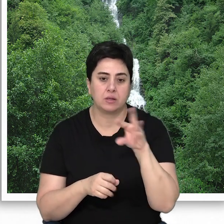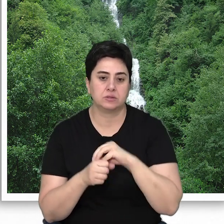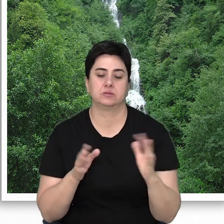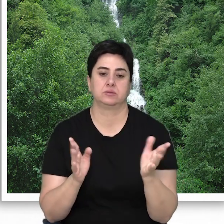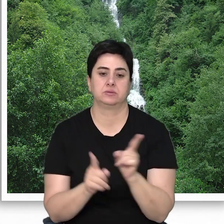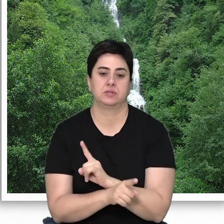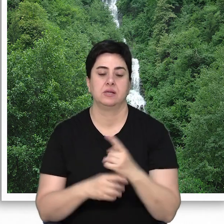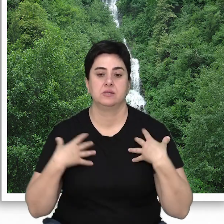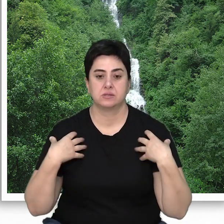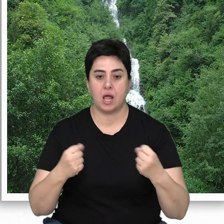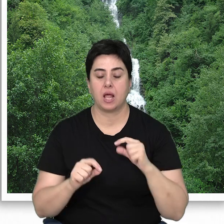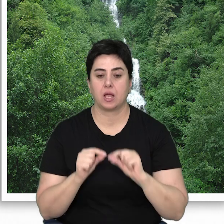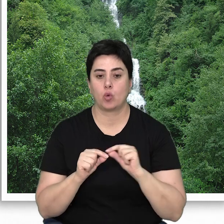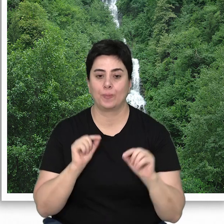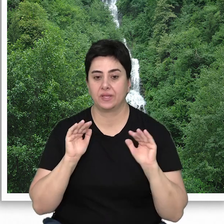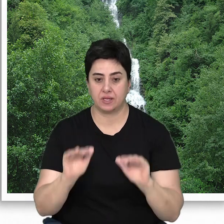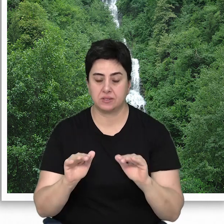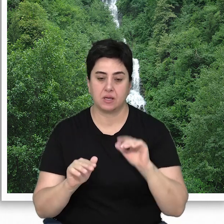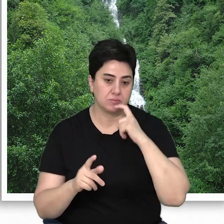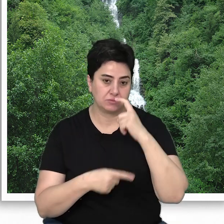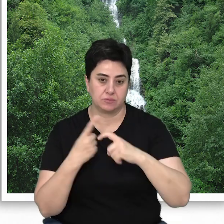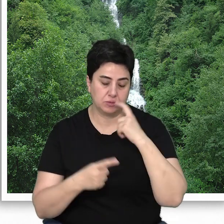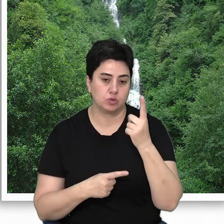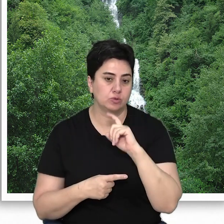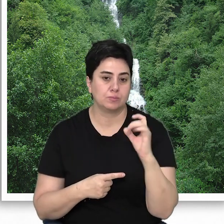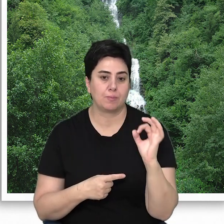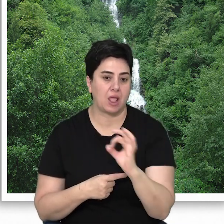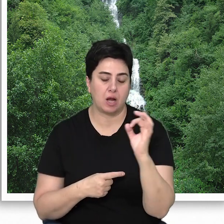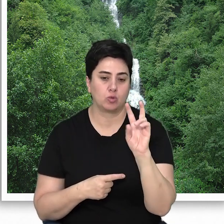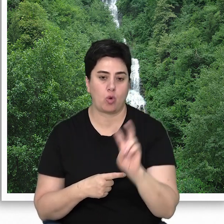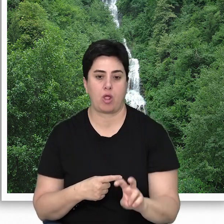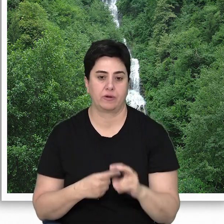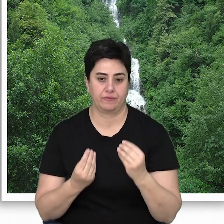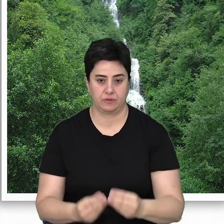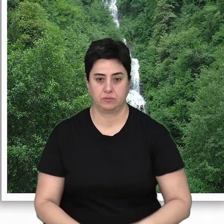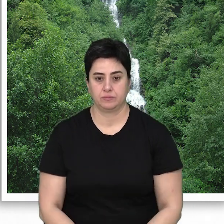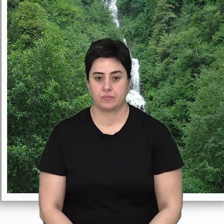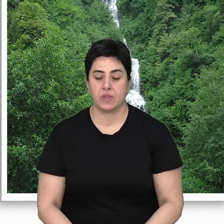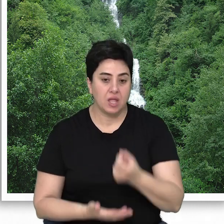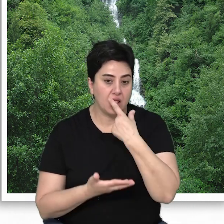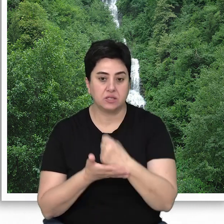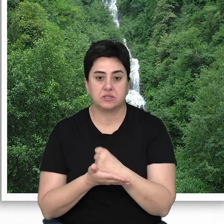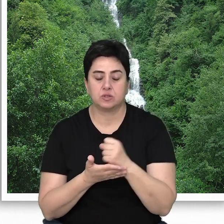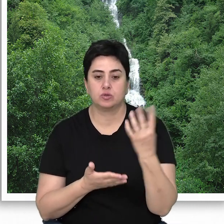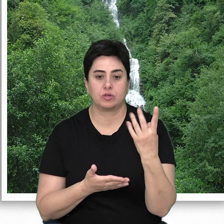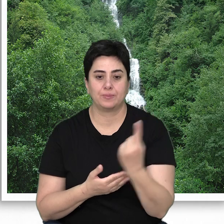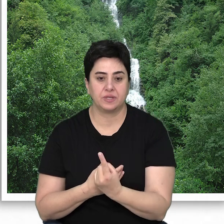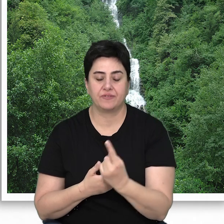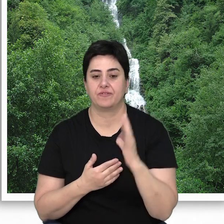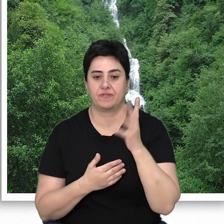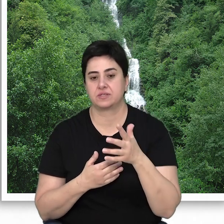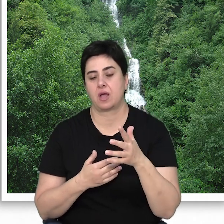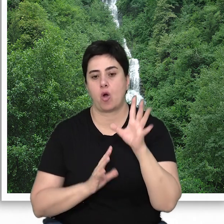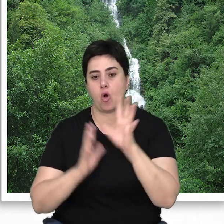ormanların sağlık sektörüne ekonomik katkısı her yıl 100 milyarlarca dolar düzeyinde. İlaçların dörtte birinden